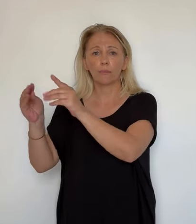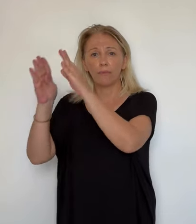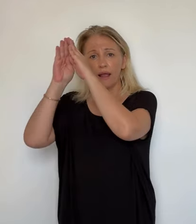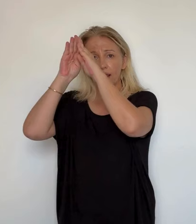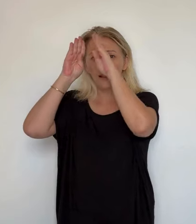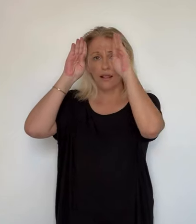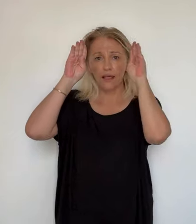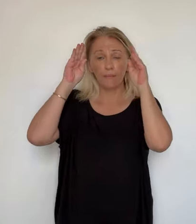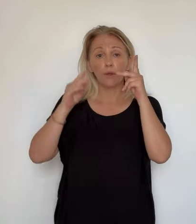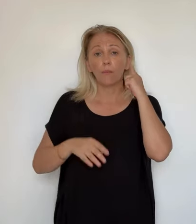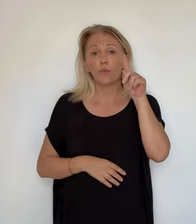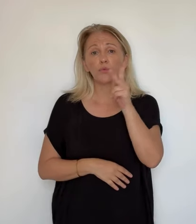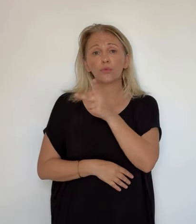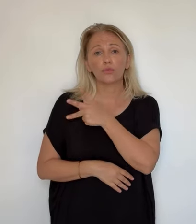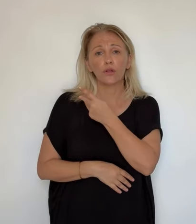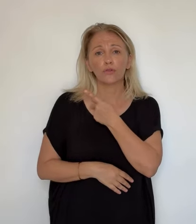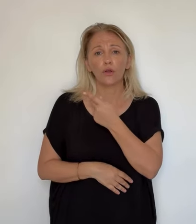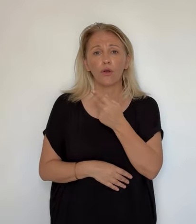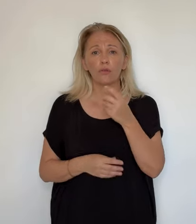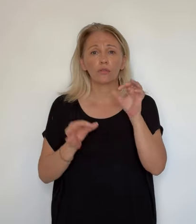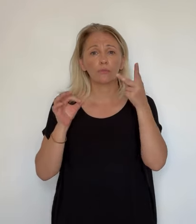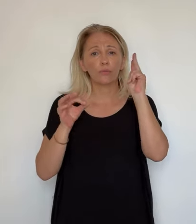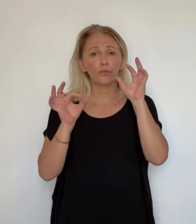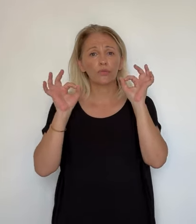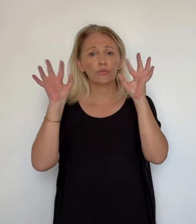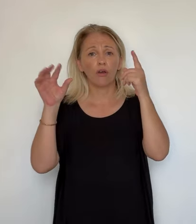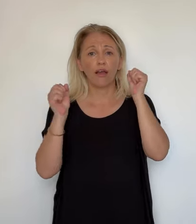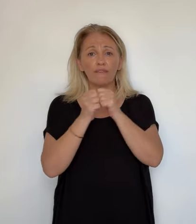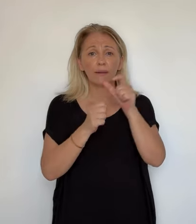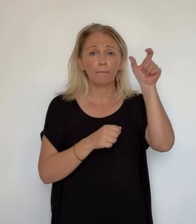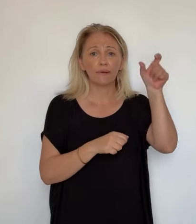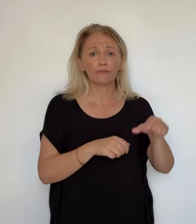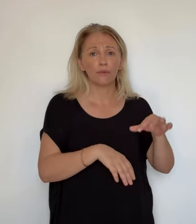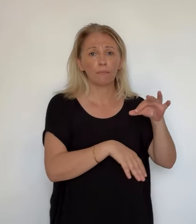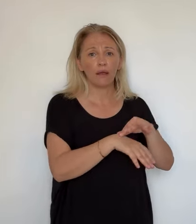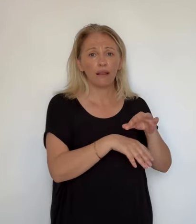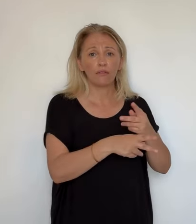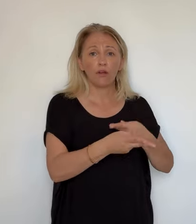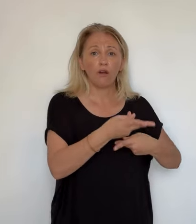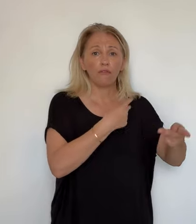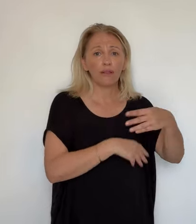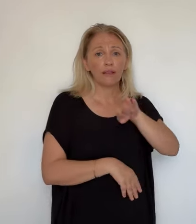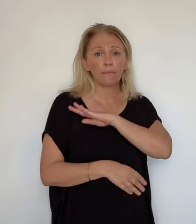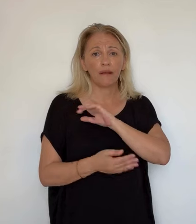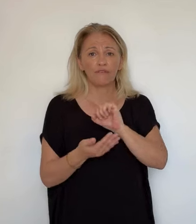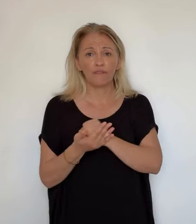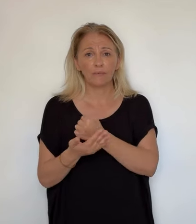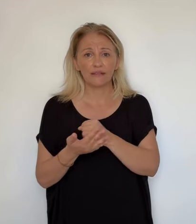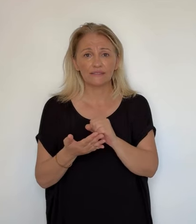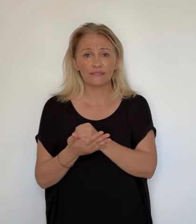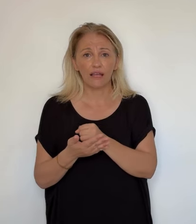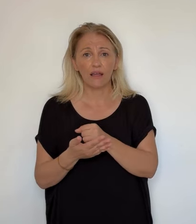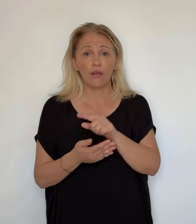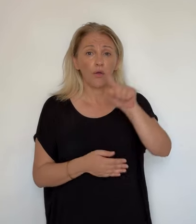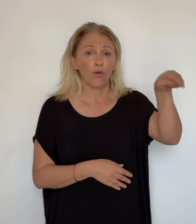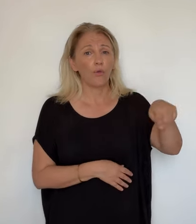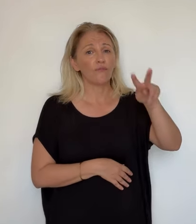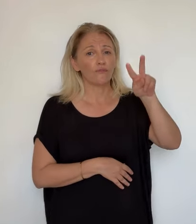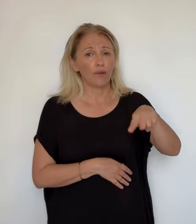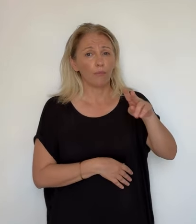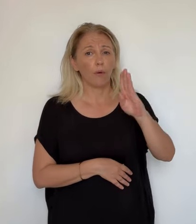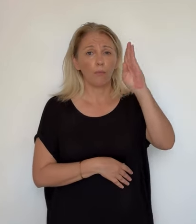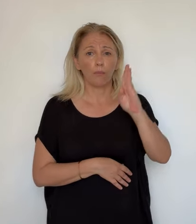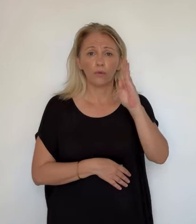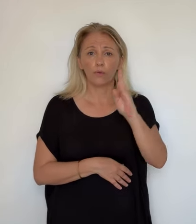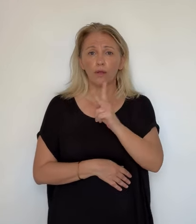soutien de l'ARS. D'abord ça évite un recours inutile aux urgences pour éviter de surserger les urgences. Ça libère aussi du temps médical puisque